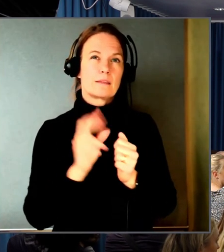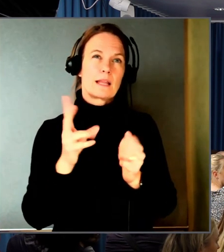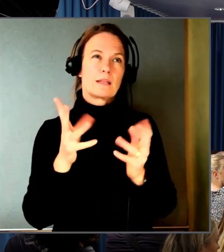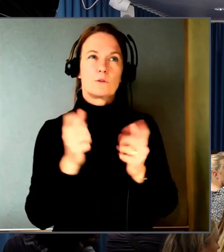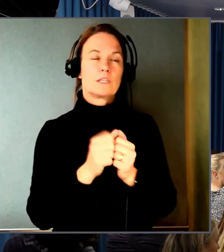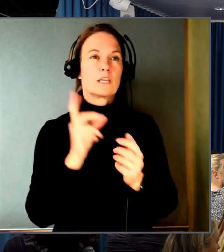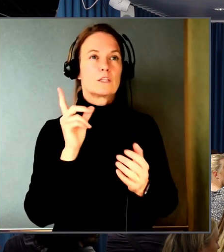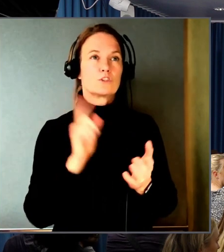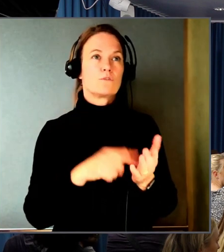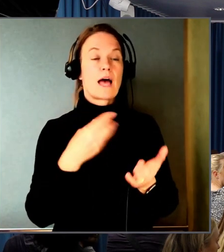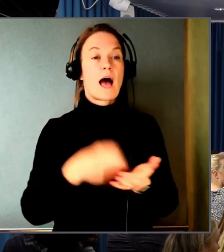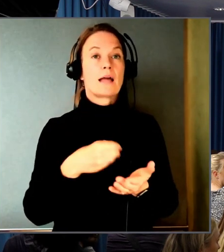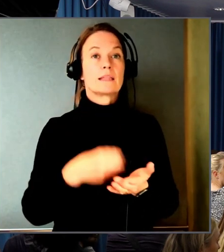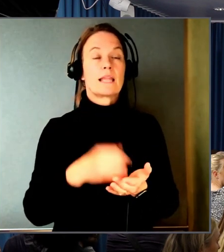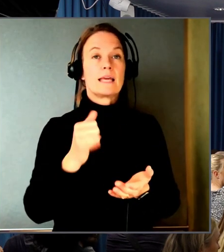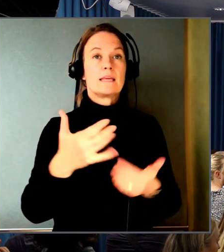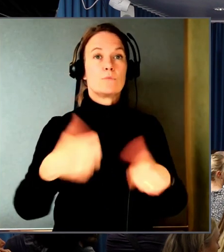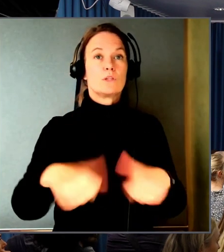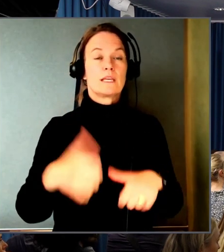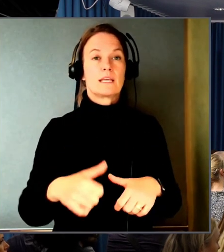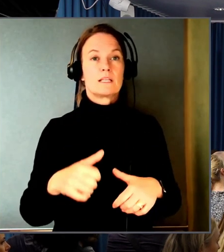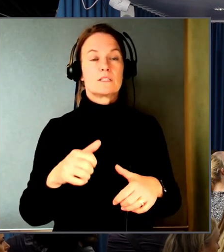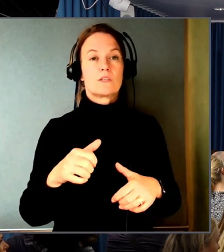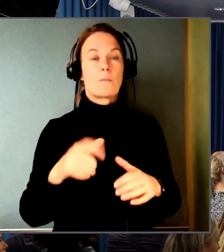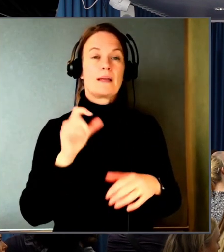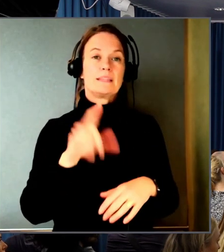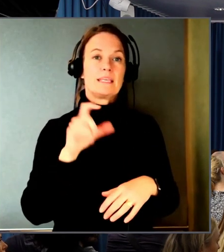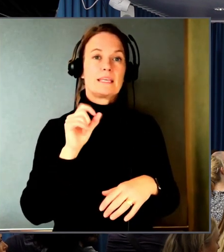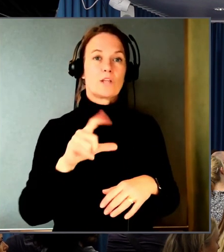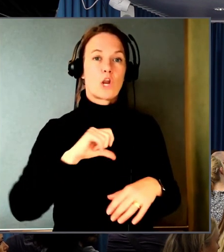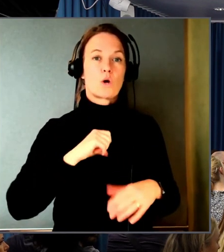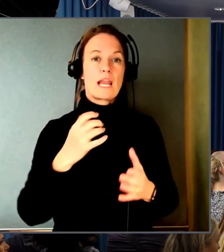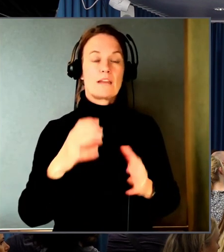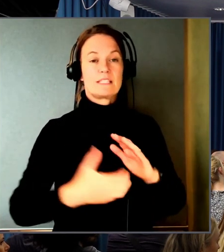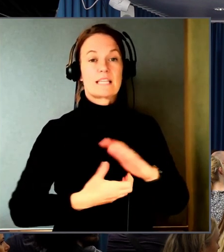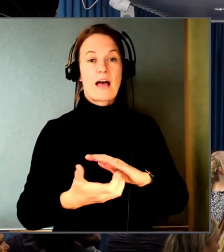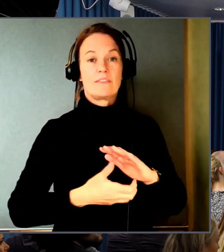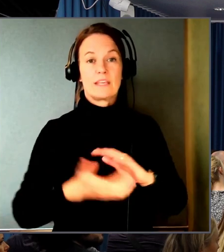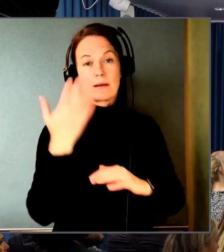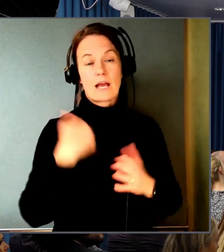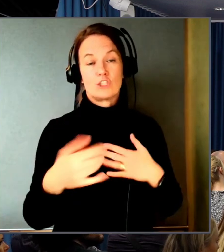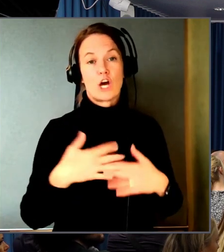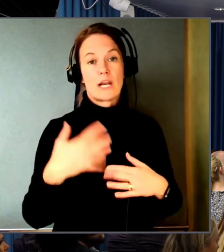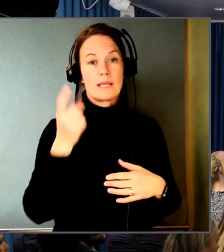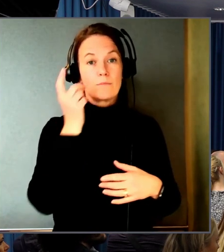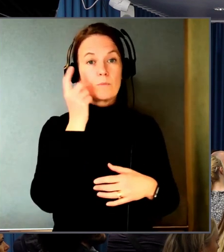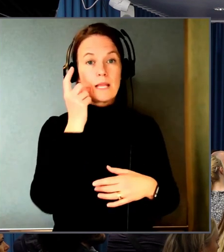butik. Till exempel sån digital självskanning som man kan göra i telefonen. Hur ser man på sådana tjänster?